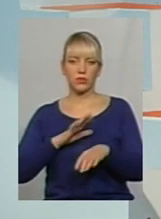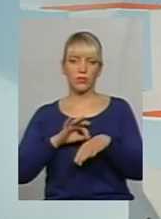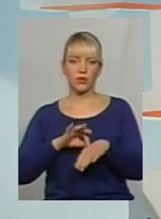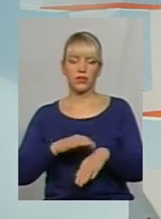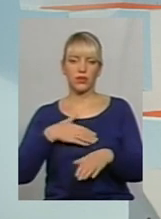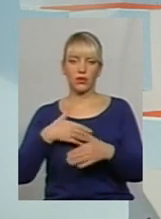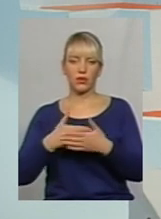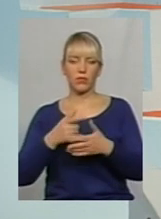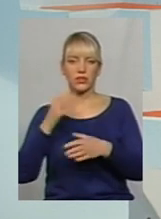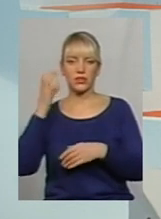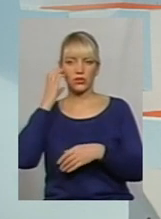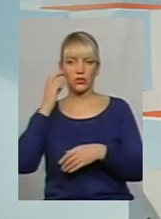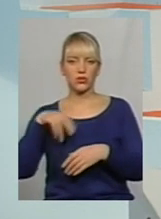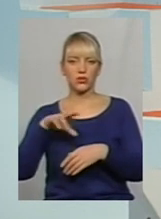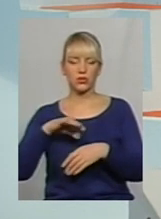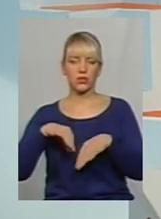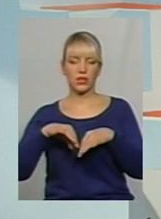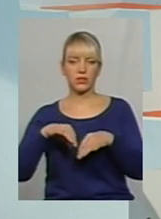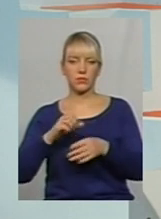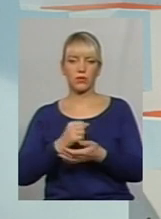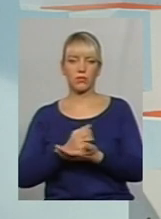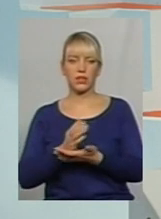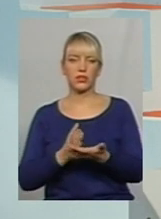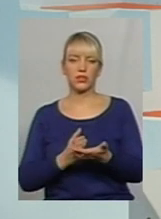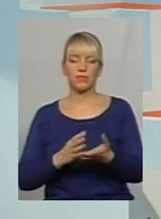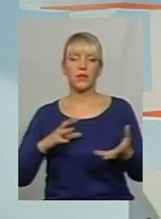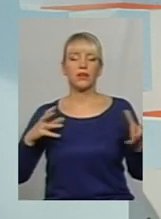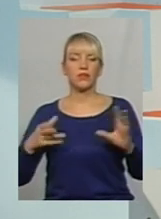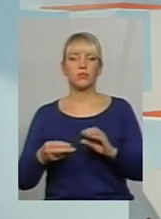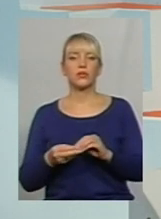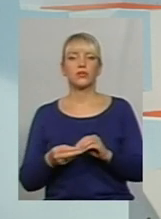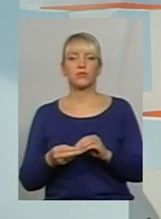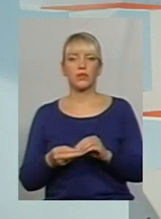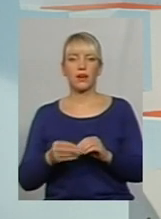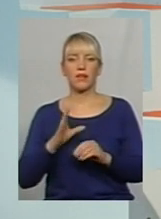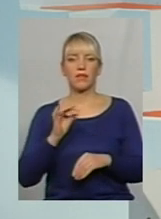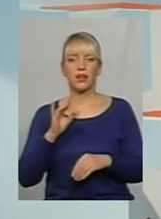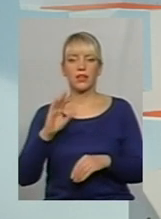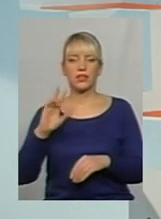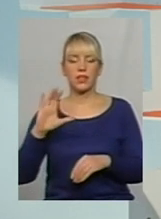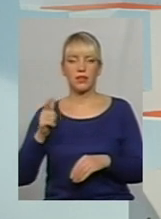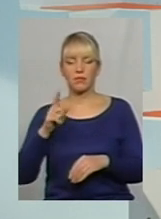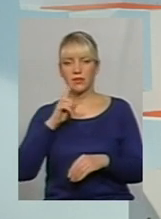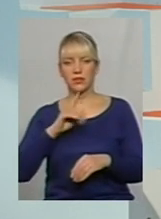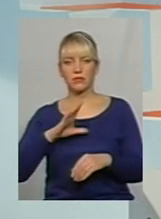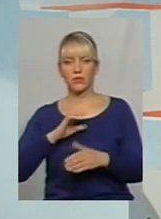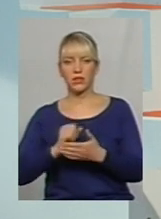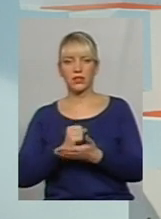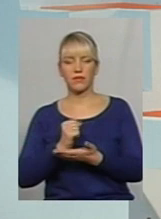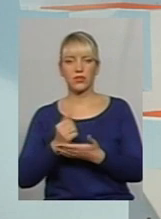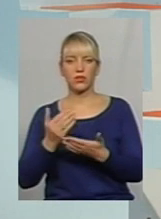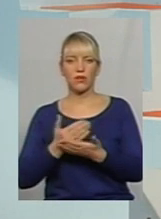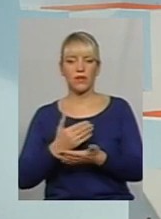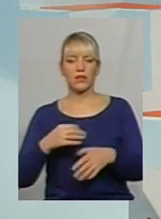щодо транспортної мережі. В підсумках, в вересні місяці була затверджена нова